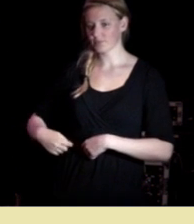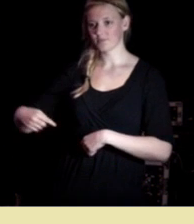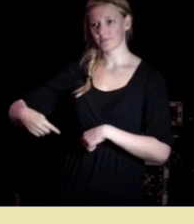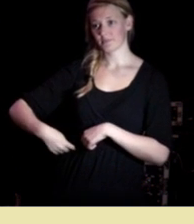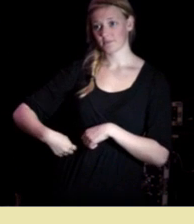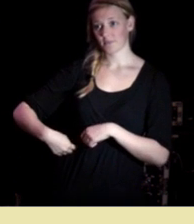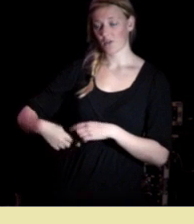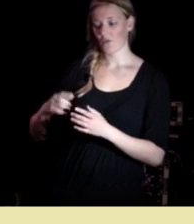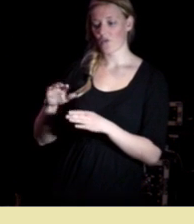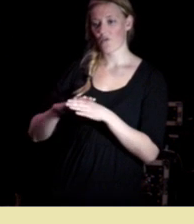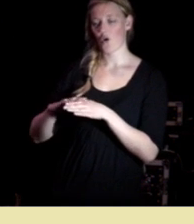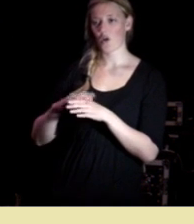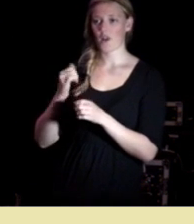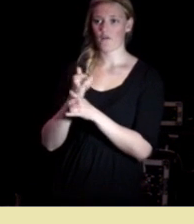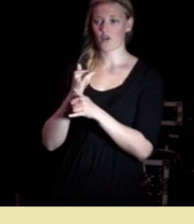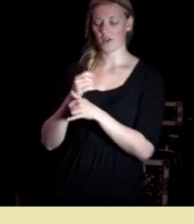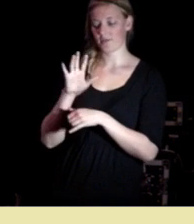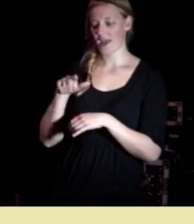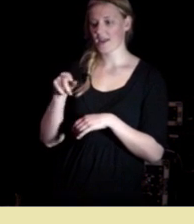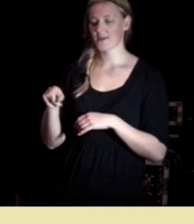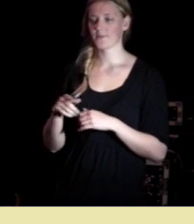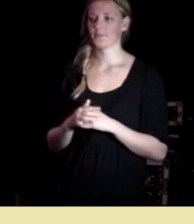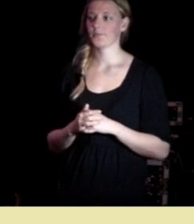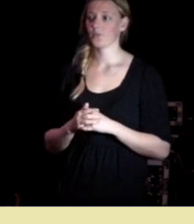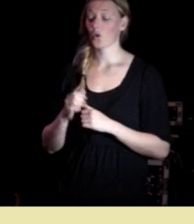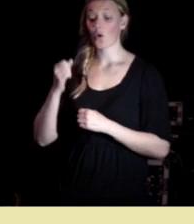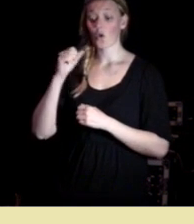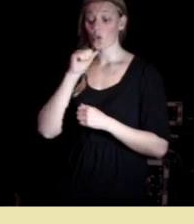det gjør Thomas han